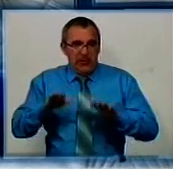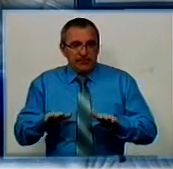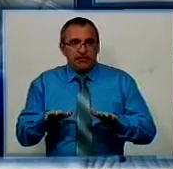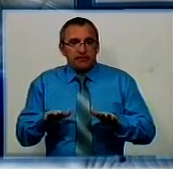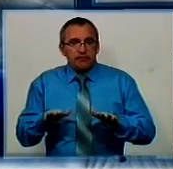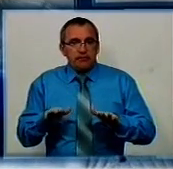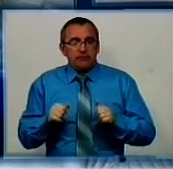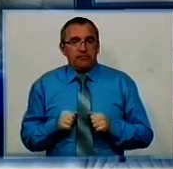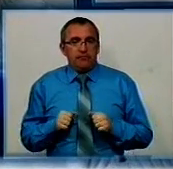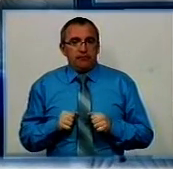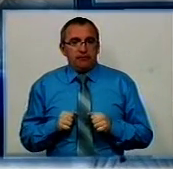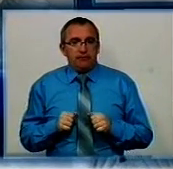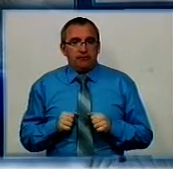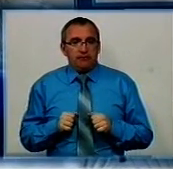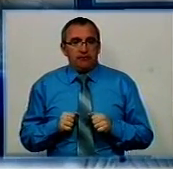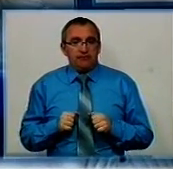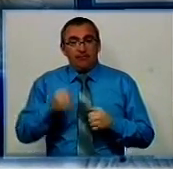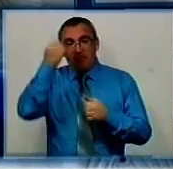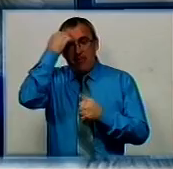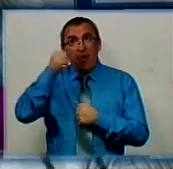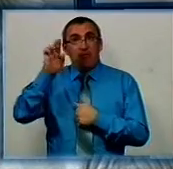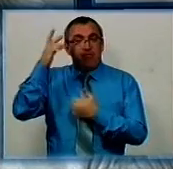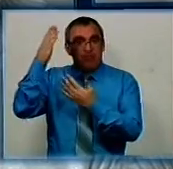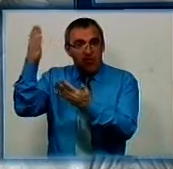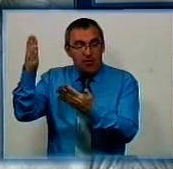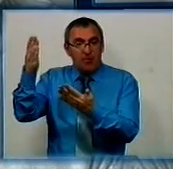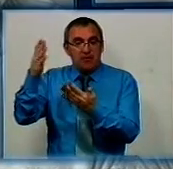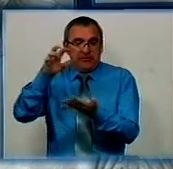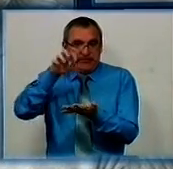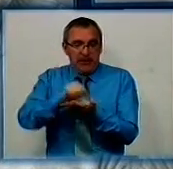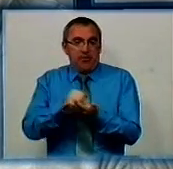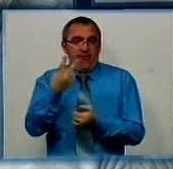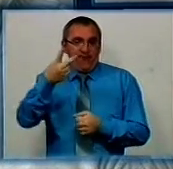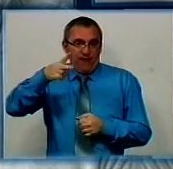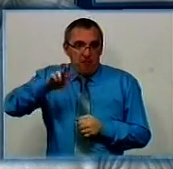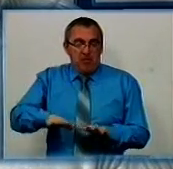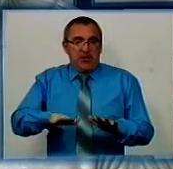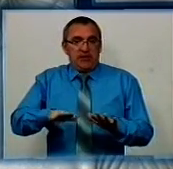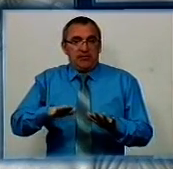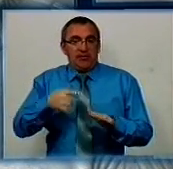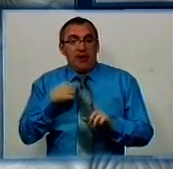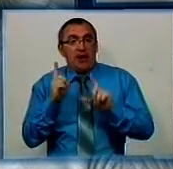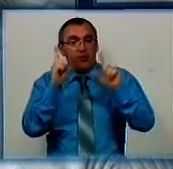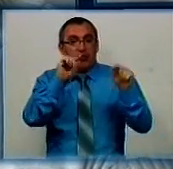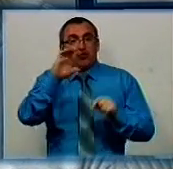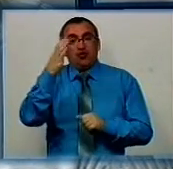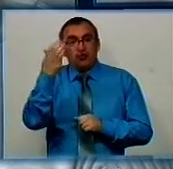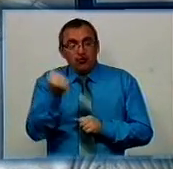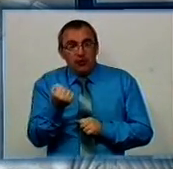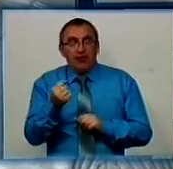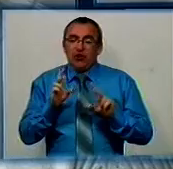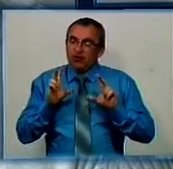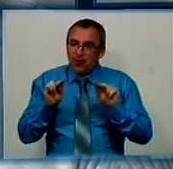благодаря Богу, зайняв таке друге місце. І тому їду в США. Було як і